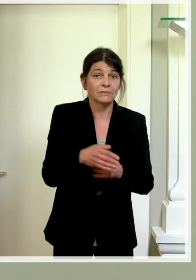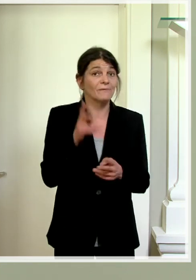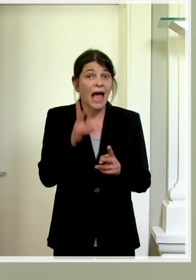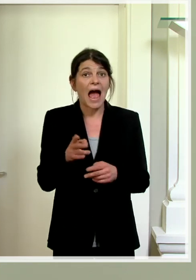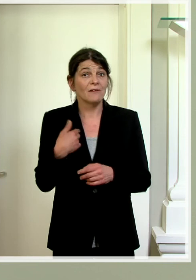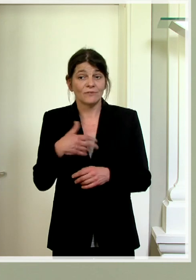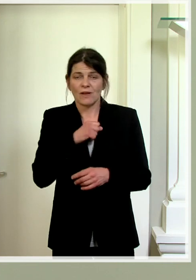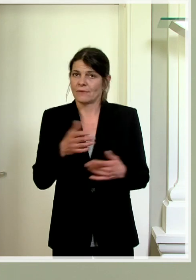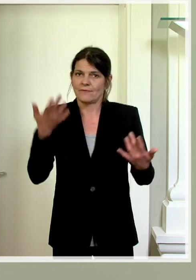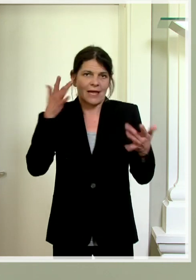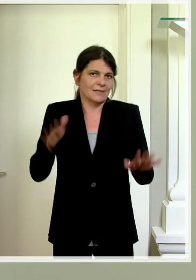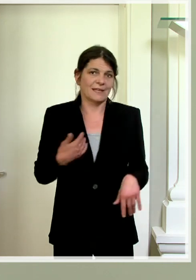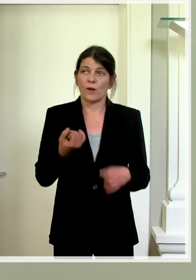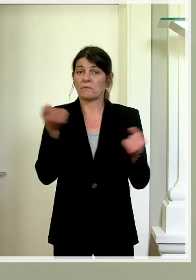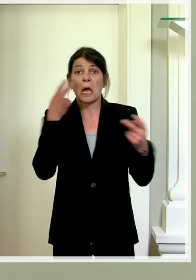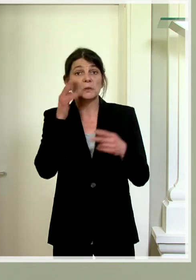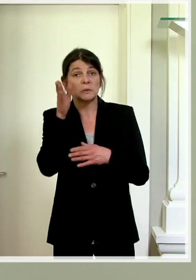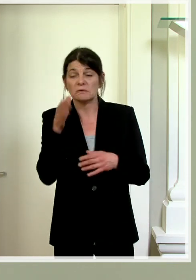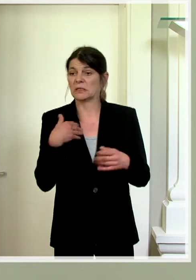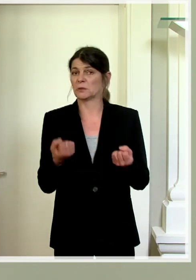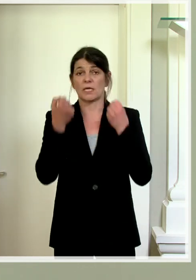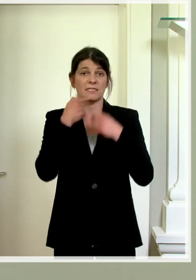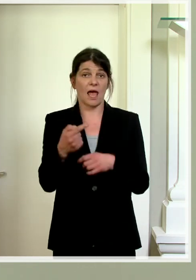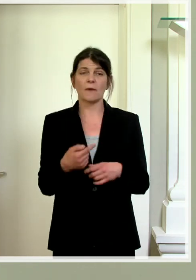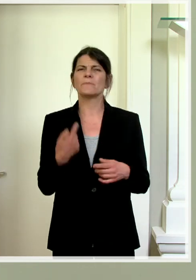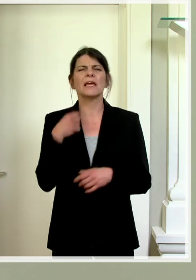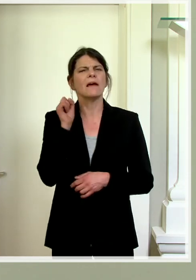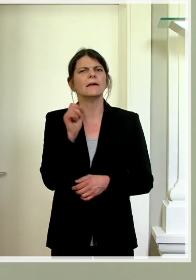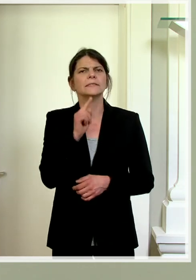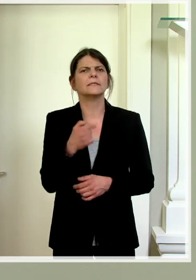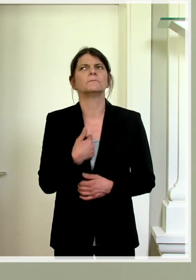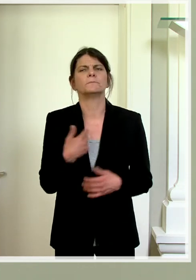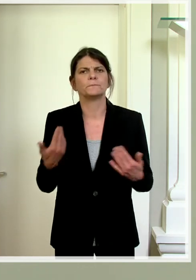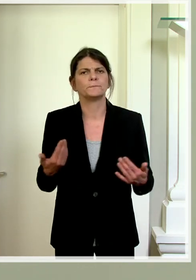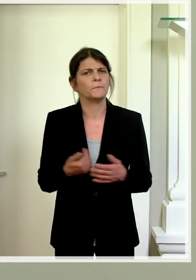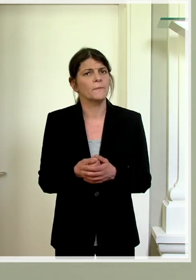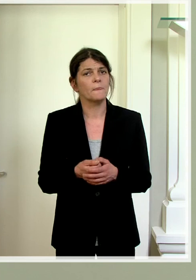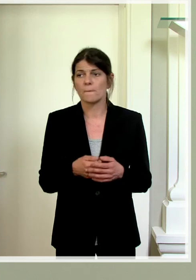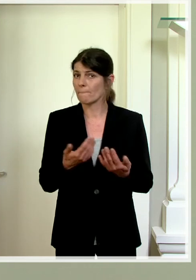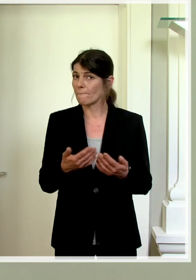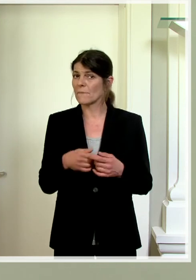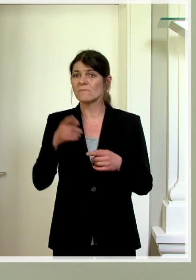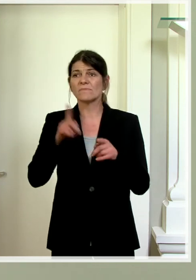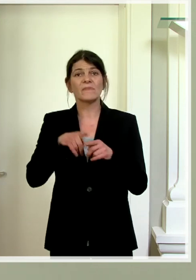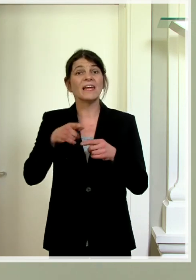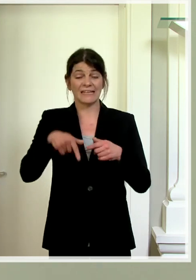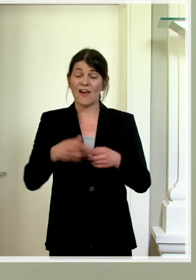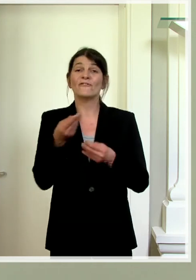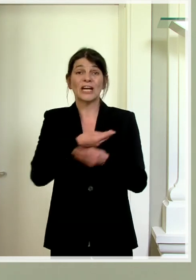ausschaut, das ist schwierig zu sagen. Wir können vielleicht schon ausführen, dass die Diversifikation unseres